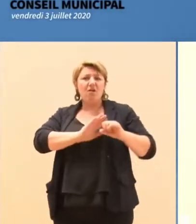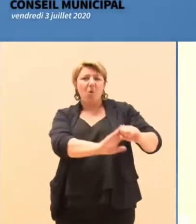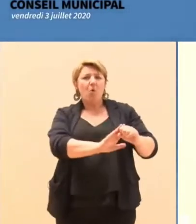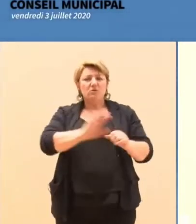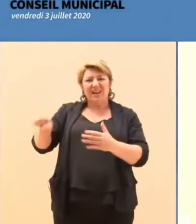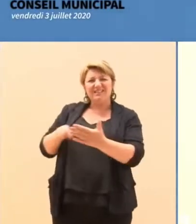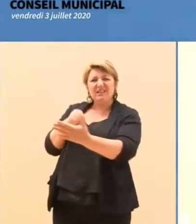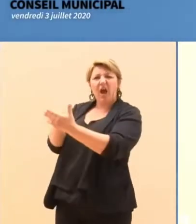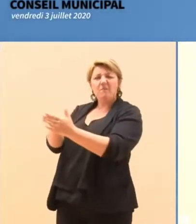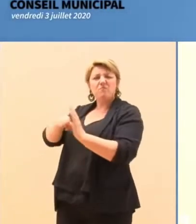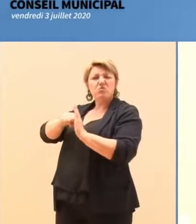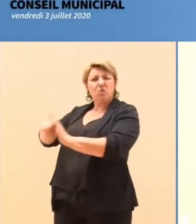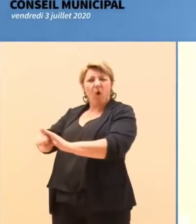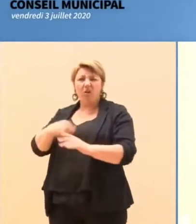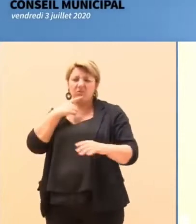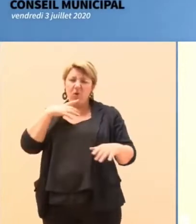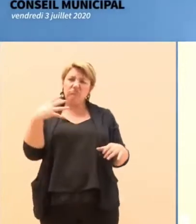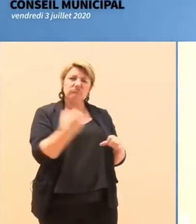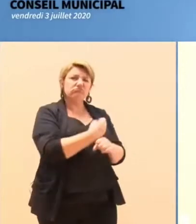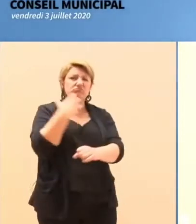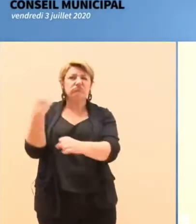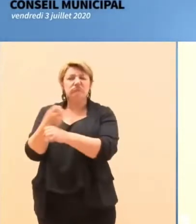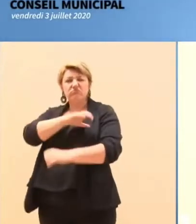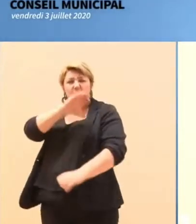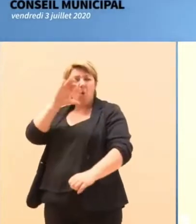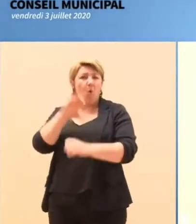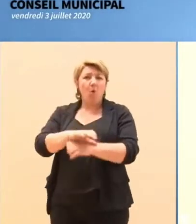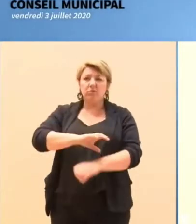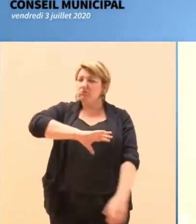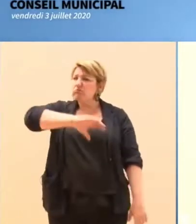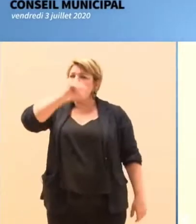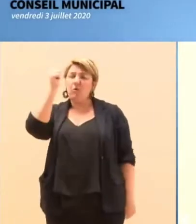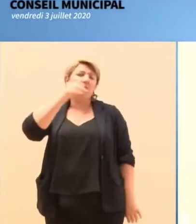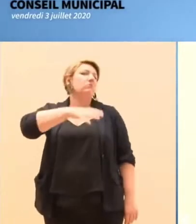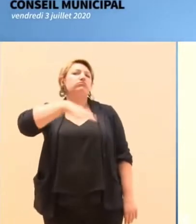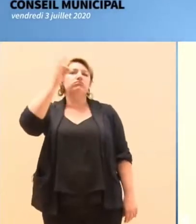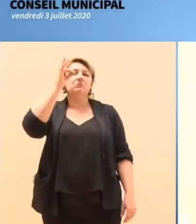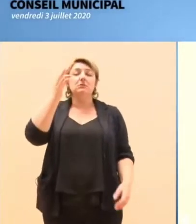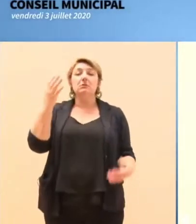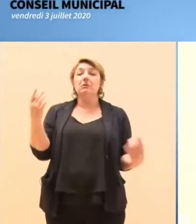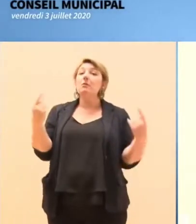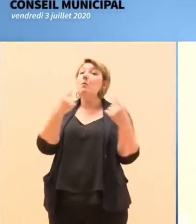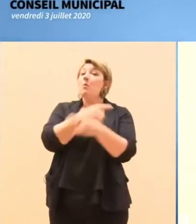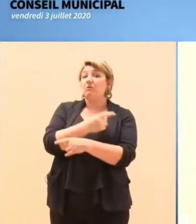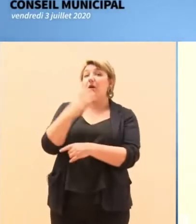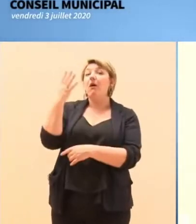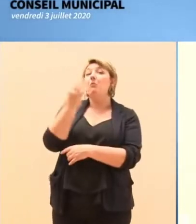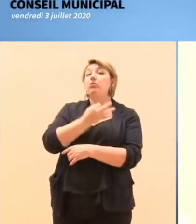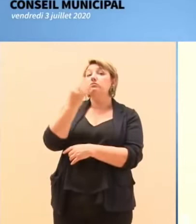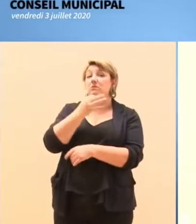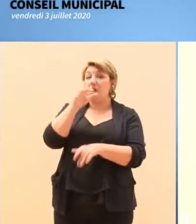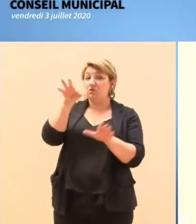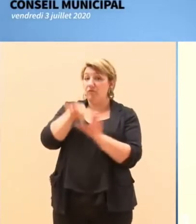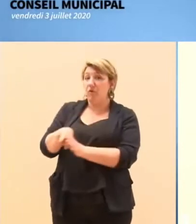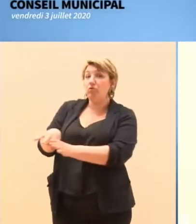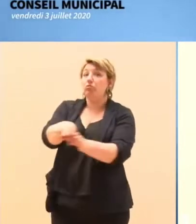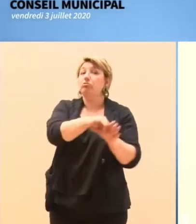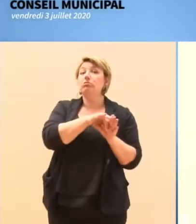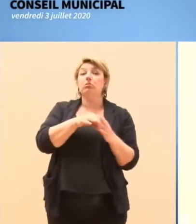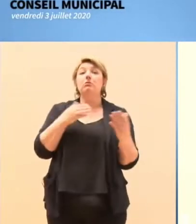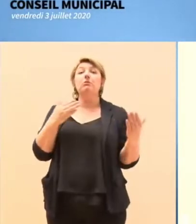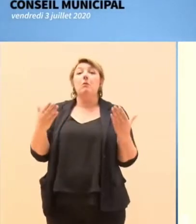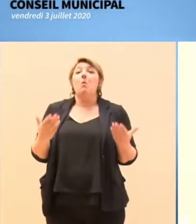droite, avec des participations électorales inversées par rapport à aujourd'hui. En 2020, c'est